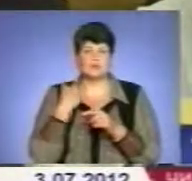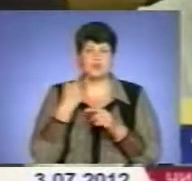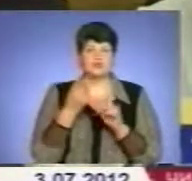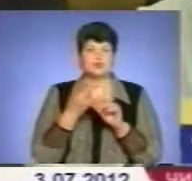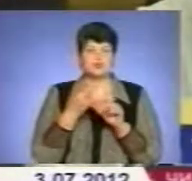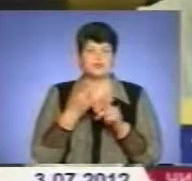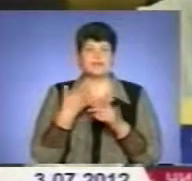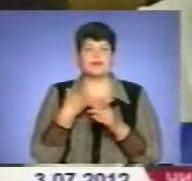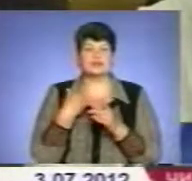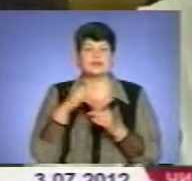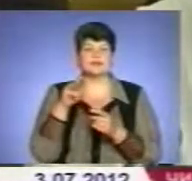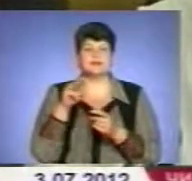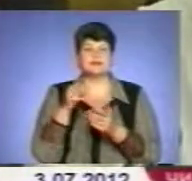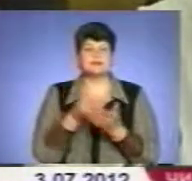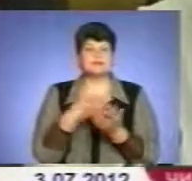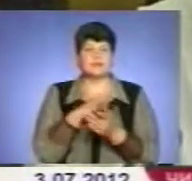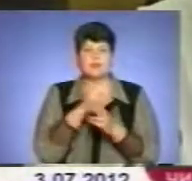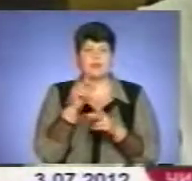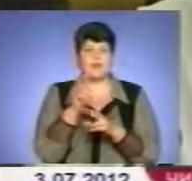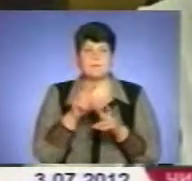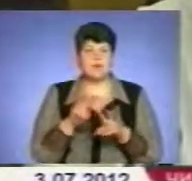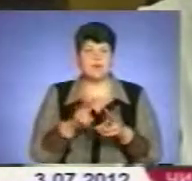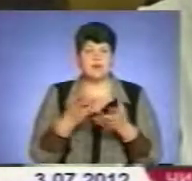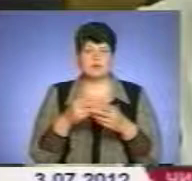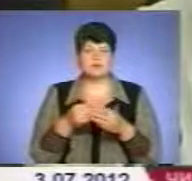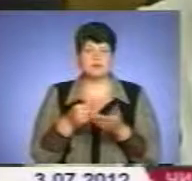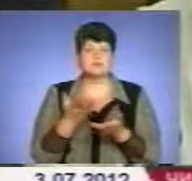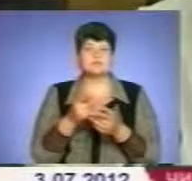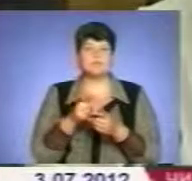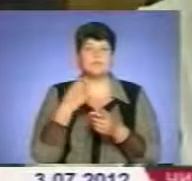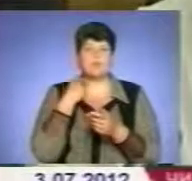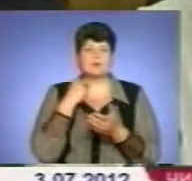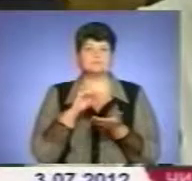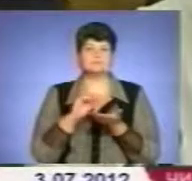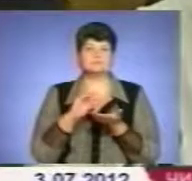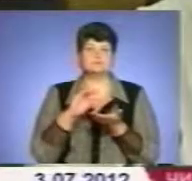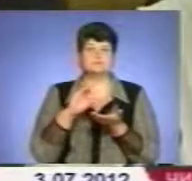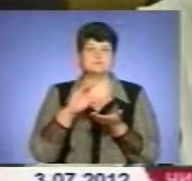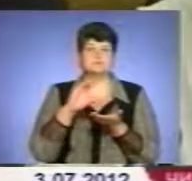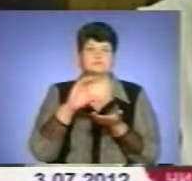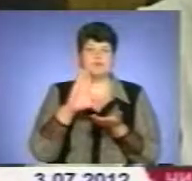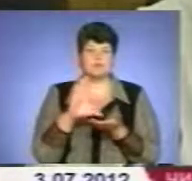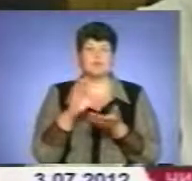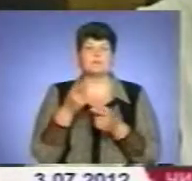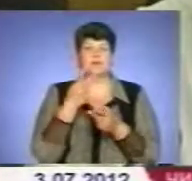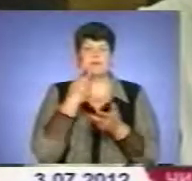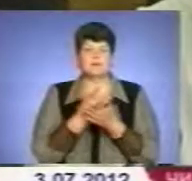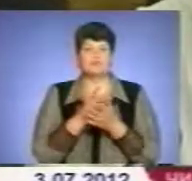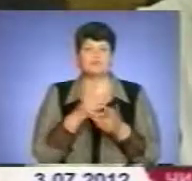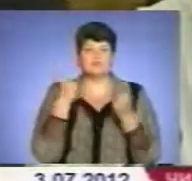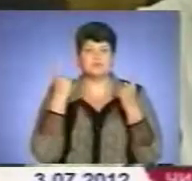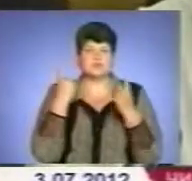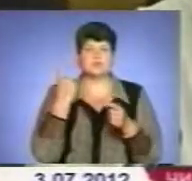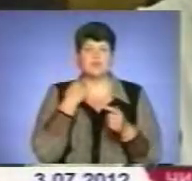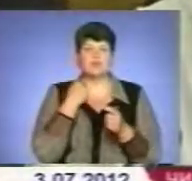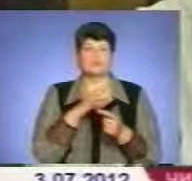наші тарифи не перегадаються, поступово це заборгованість зростала. На жаль, дуже сильний приріст заборгованістю в нас був в травні місяці, ви вже